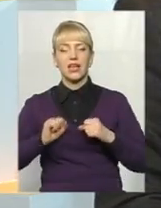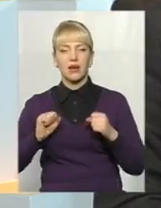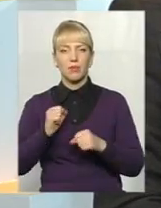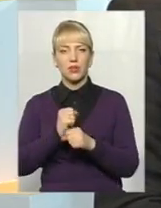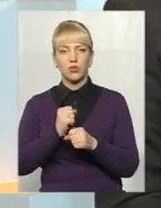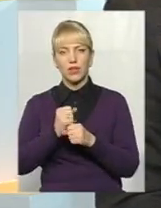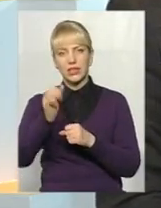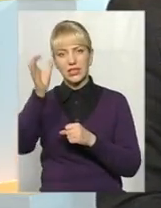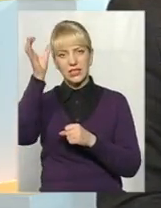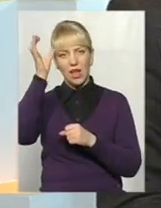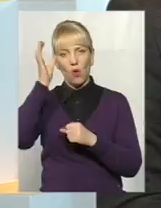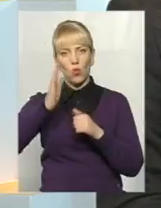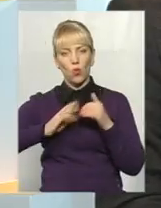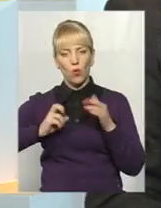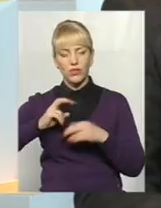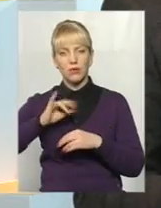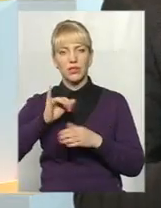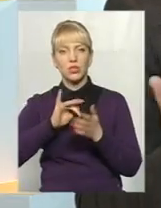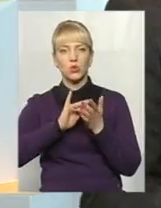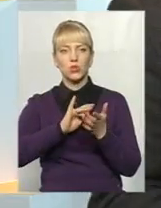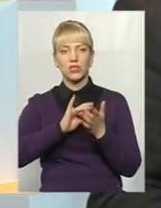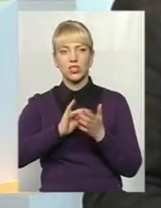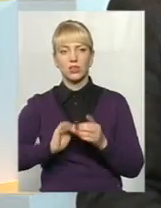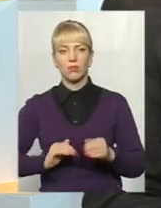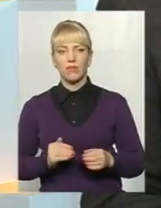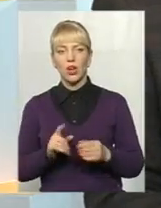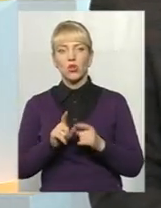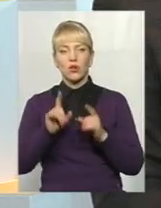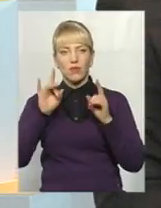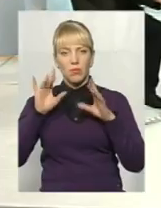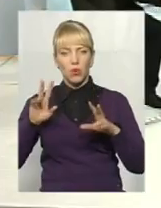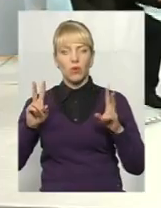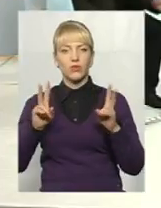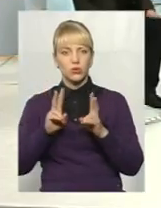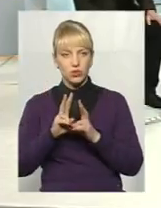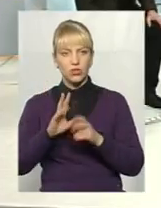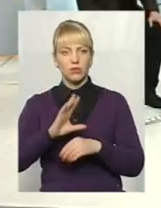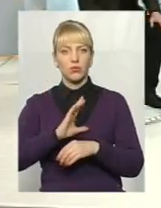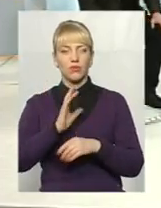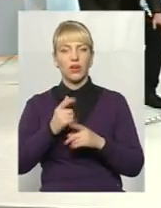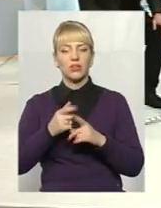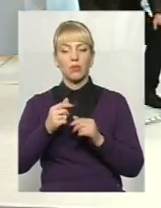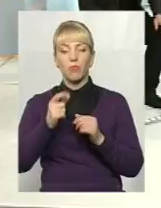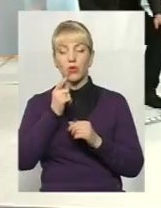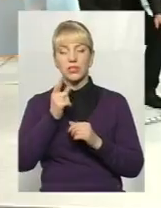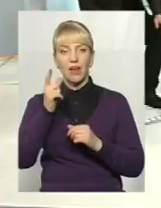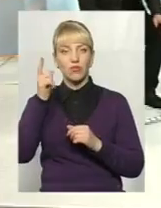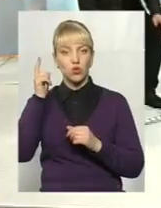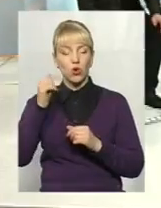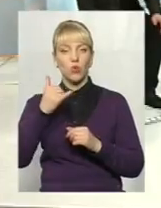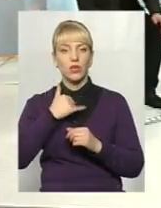з науковцями, і з туристичними фірмами. Але і випадкові зустрічі, ось як буквально позавчора в нас була делегація